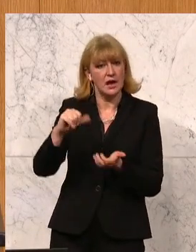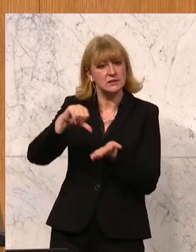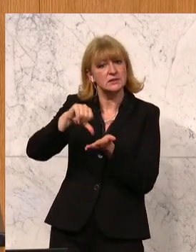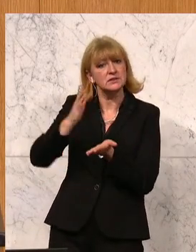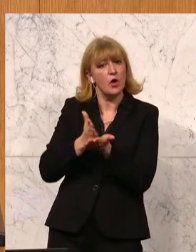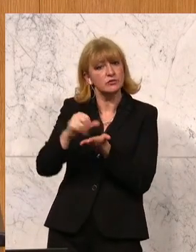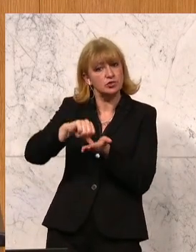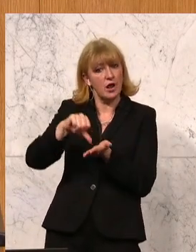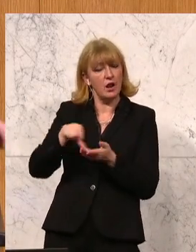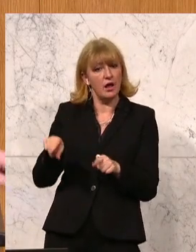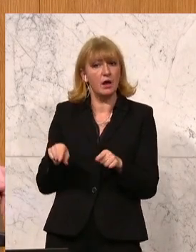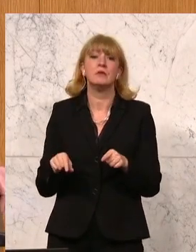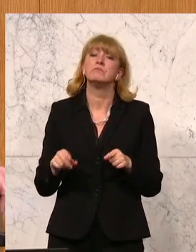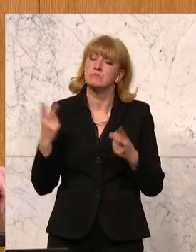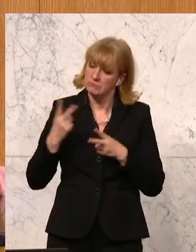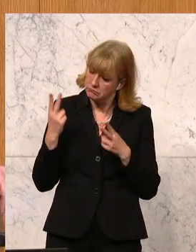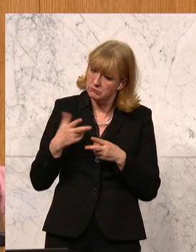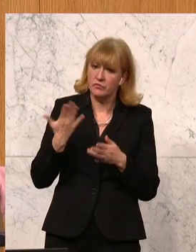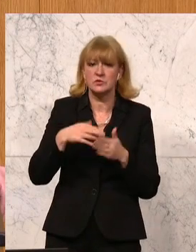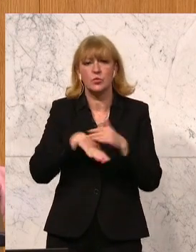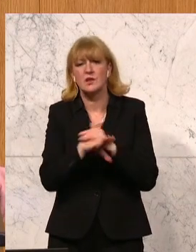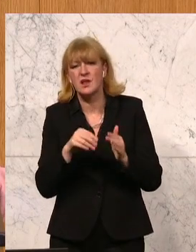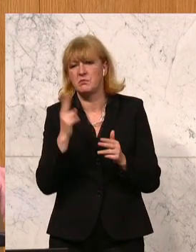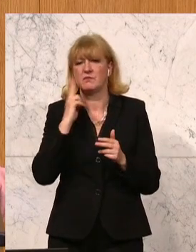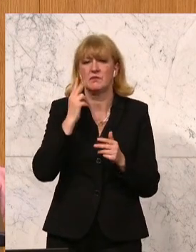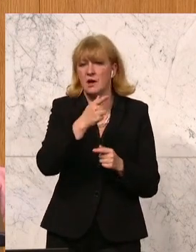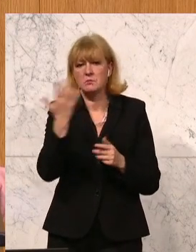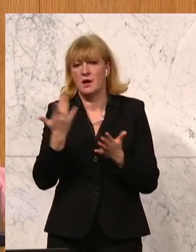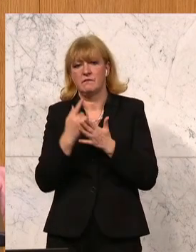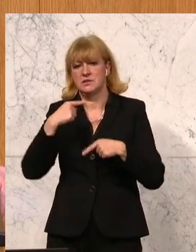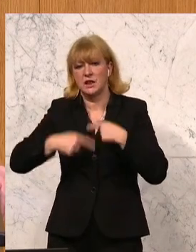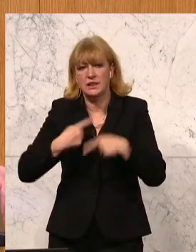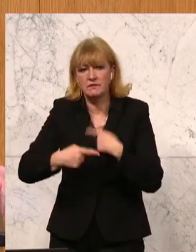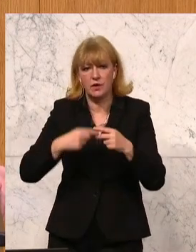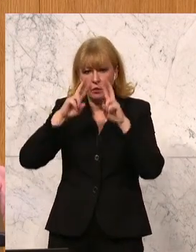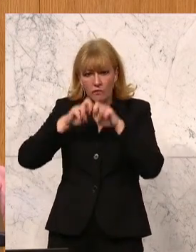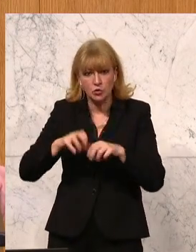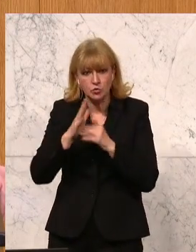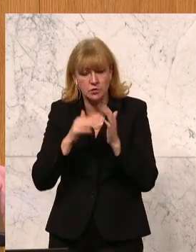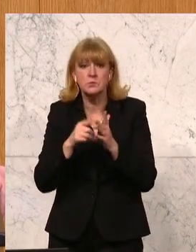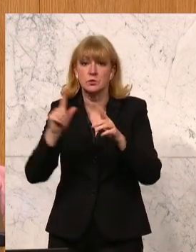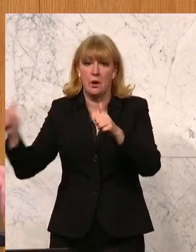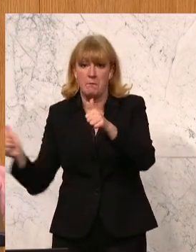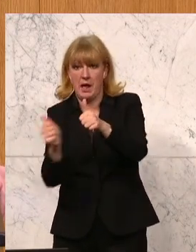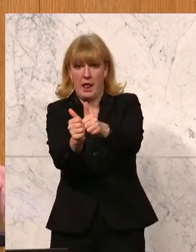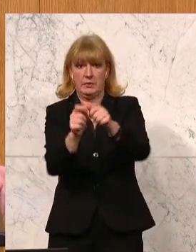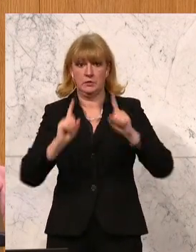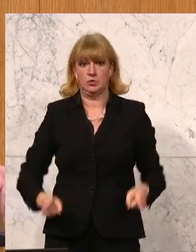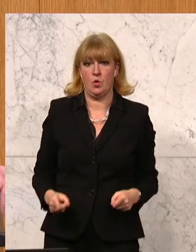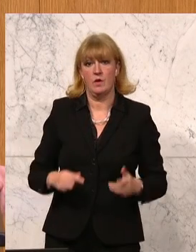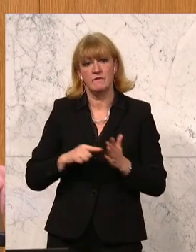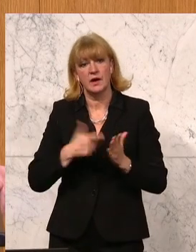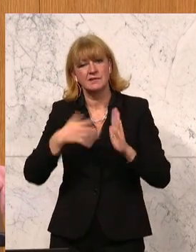soll natürlich Unternehmen, die vielleicht in der Entwicklung, in der Forschung solcher Systeme sind, begleiten. Gerade auch auf den